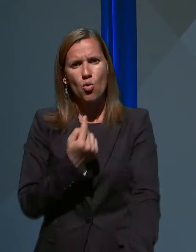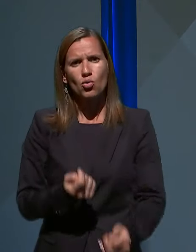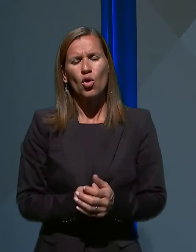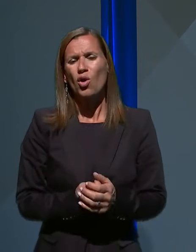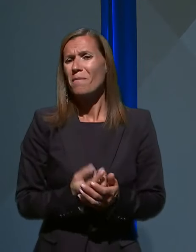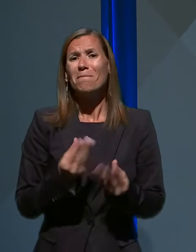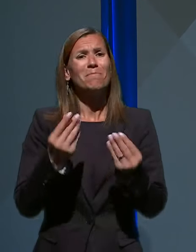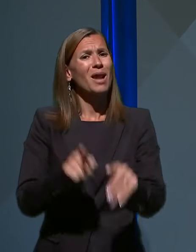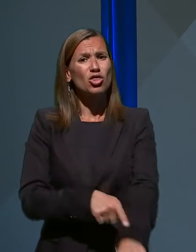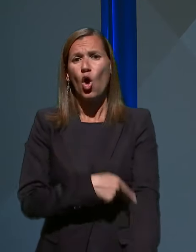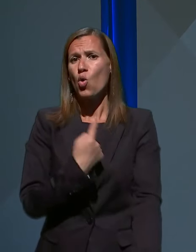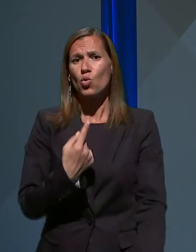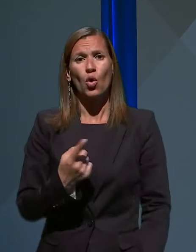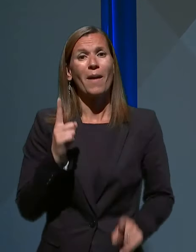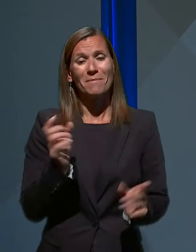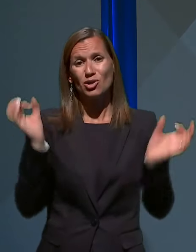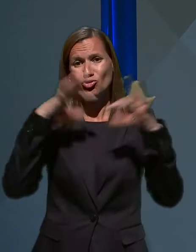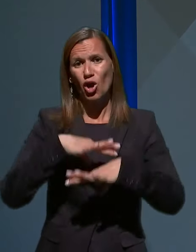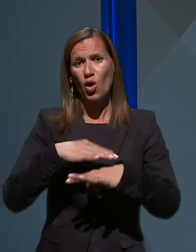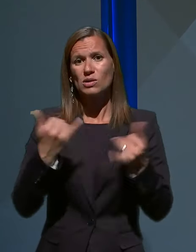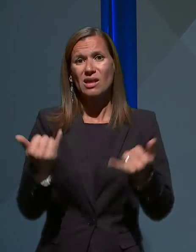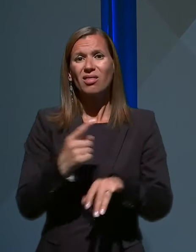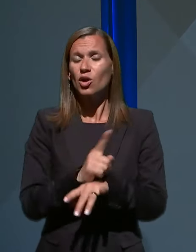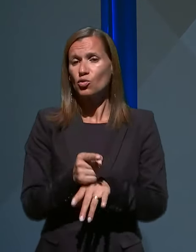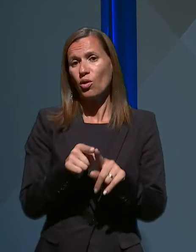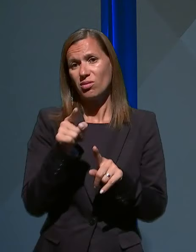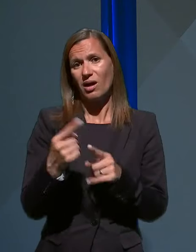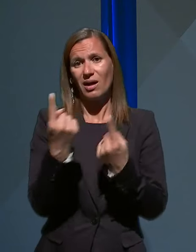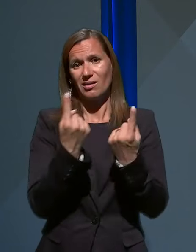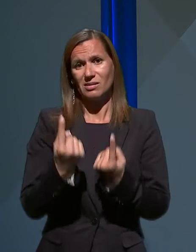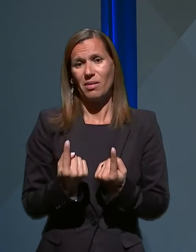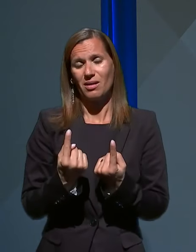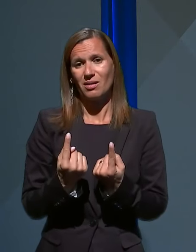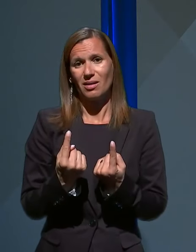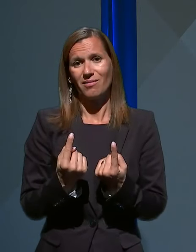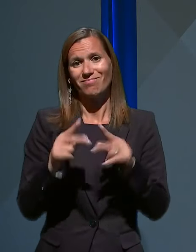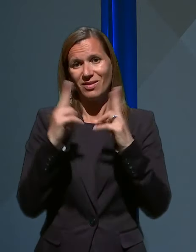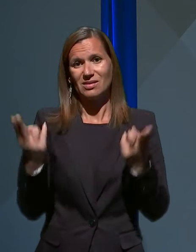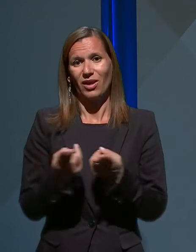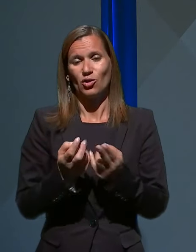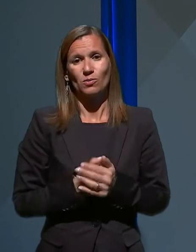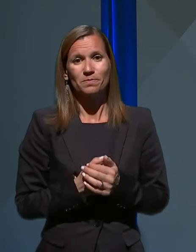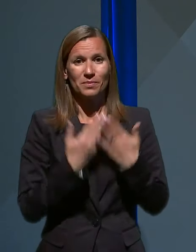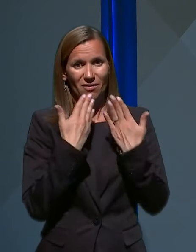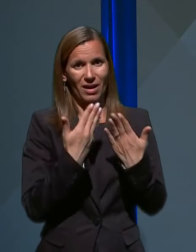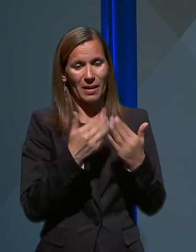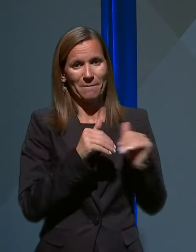predolk, ampak takšne so trenutno razmere v svetu. Hvala, minister.